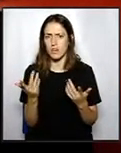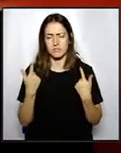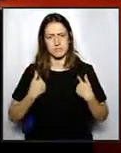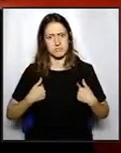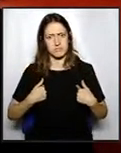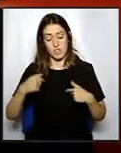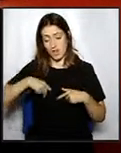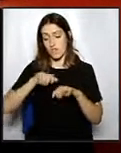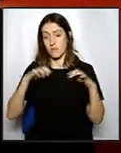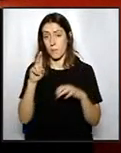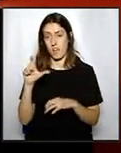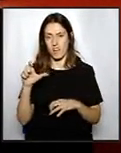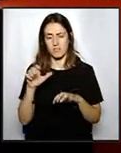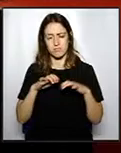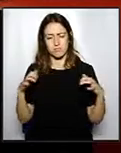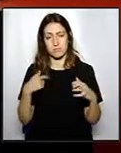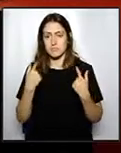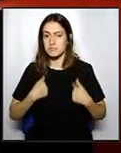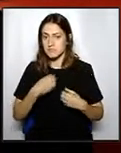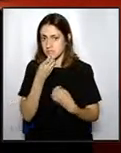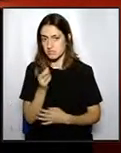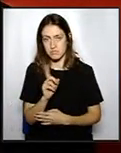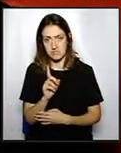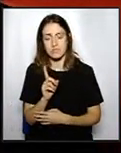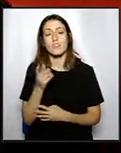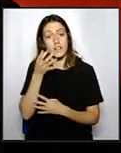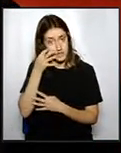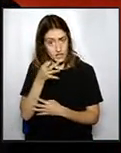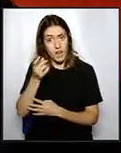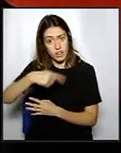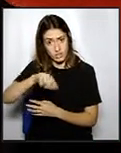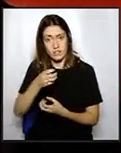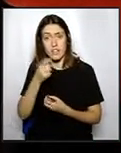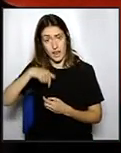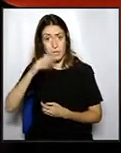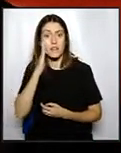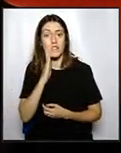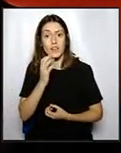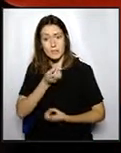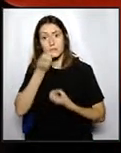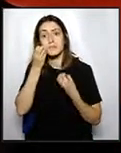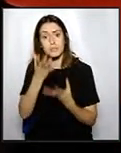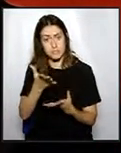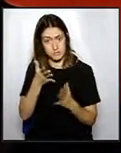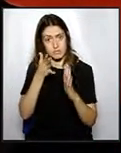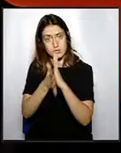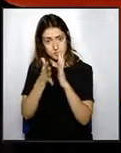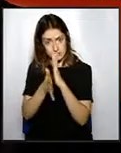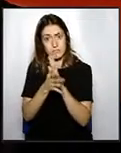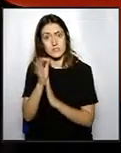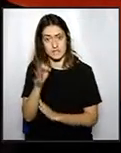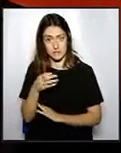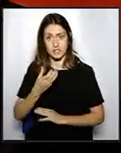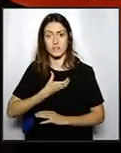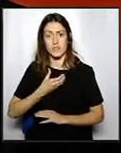aquest plenari. És evident que els altres grups també han fet menció de la roda de premsa que s'ha fet aquest dematí per part de la